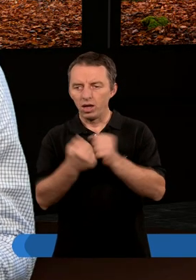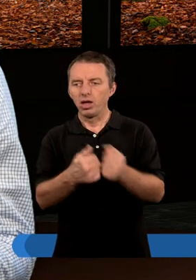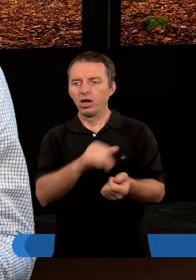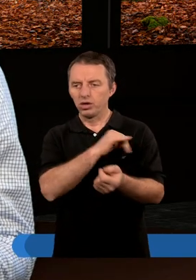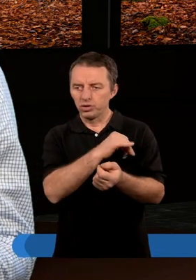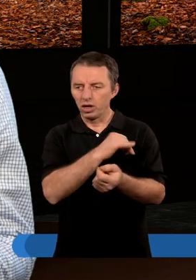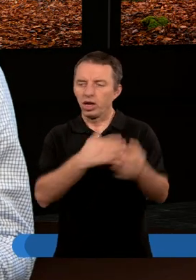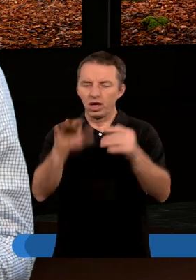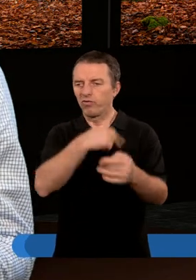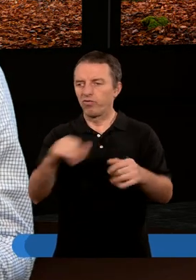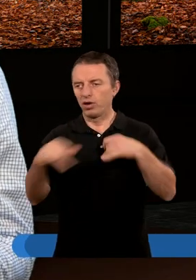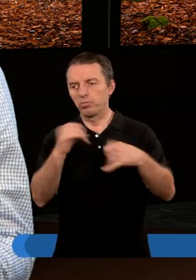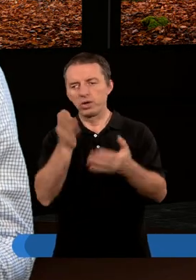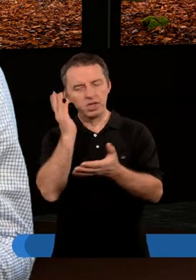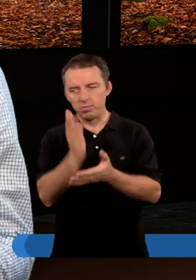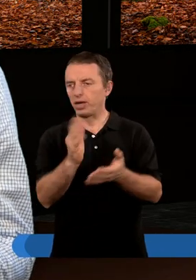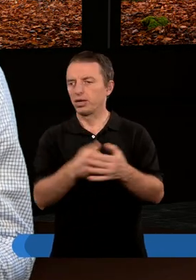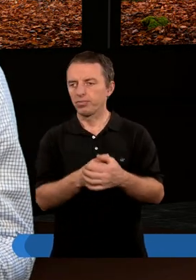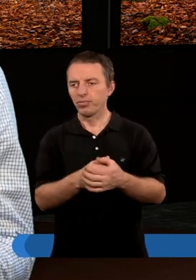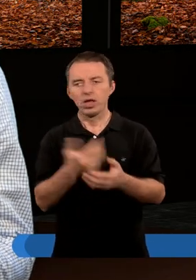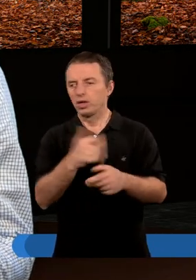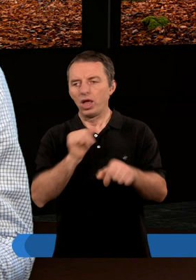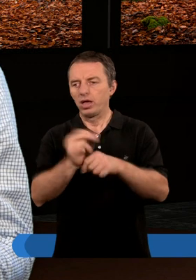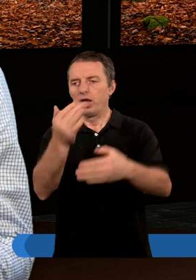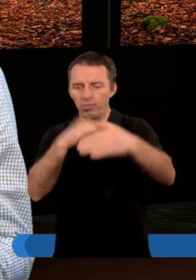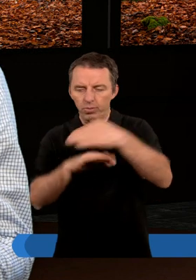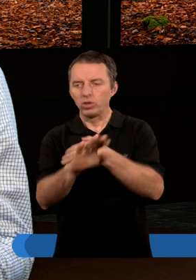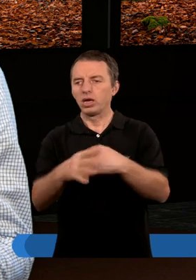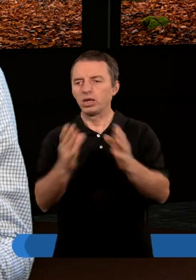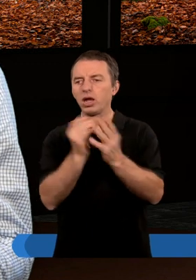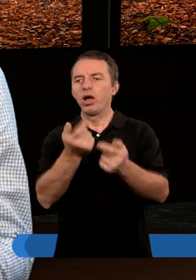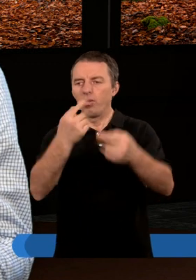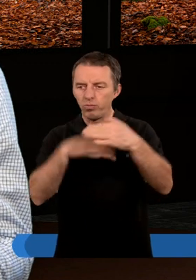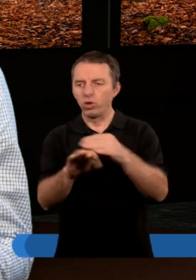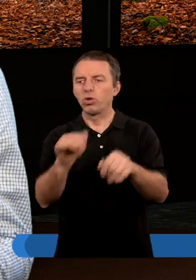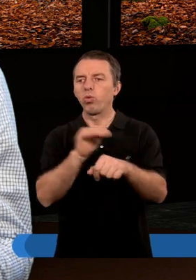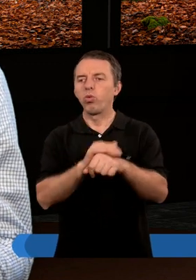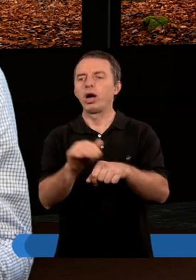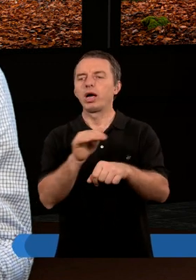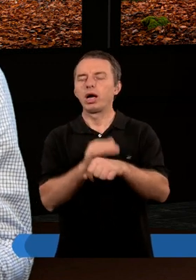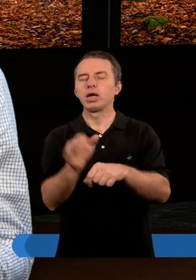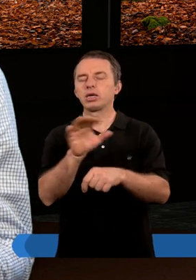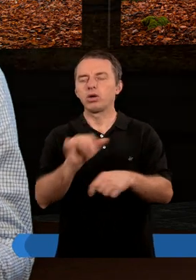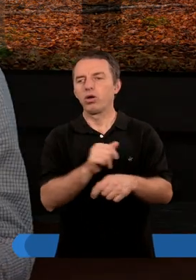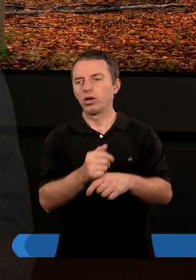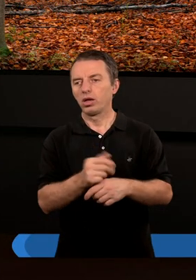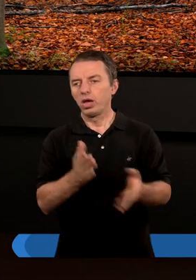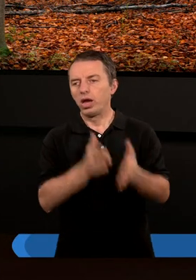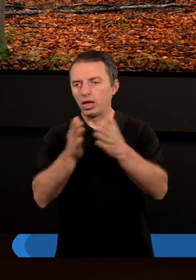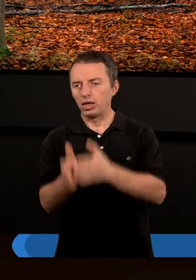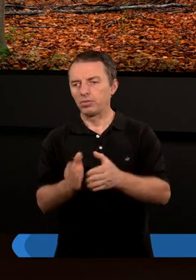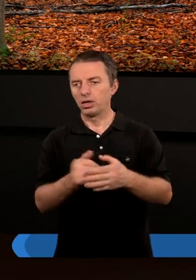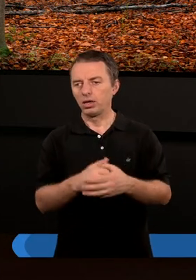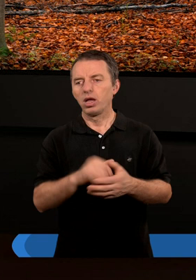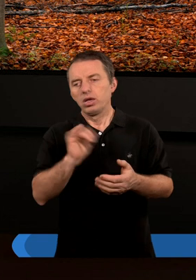Albowiem grzech nad wami panować nie będzie, bo nie jesteście pod zakonem, lec pod laską. Dziękuję.